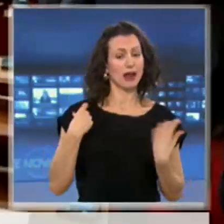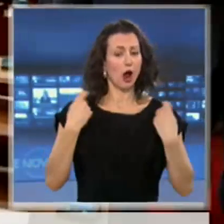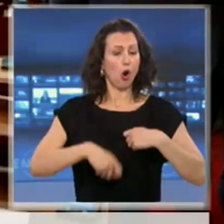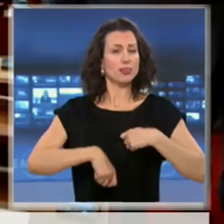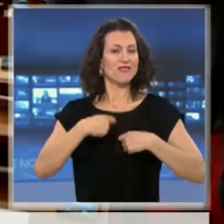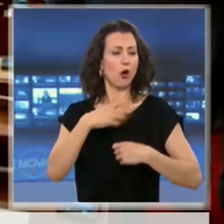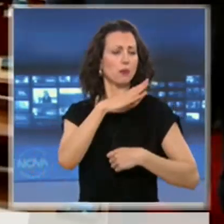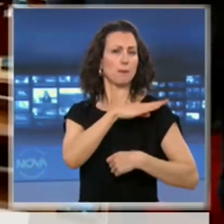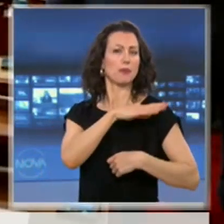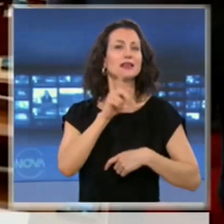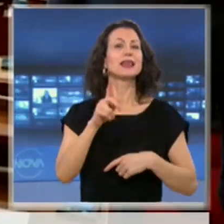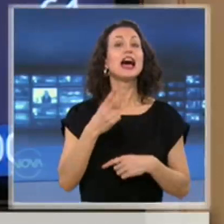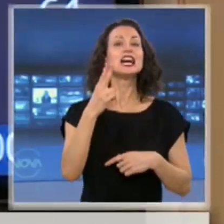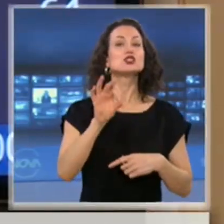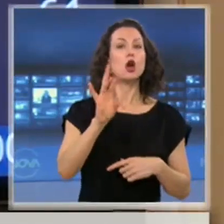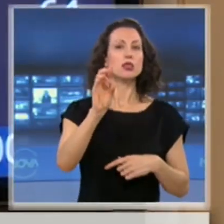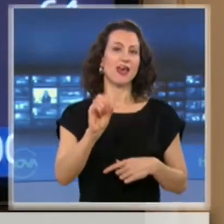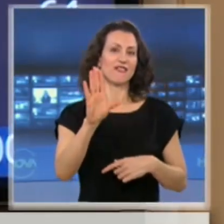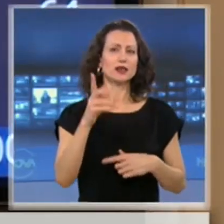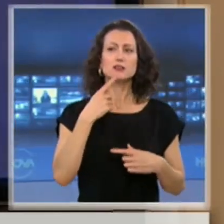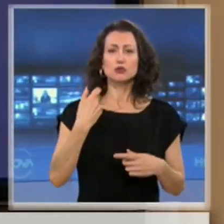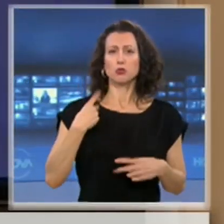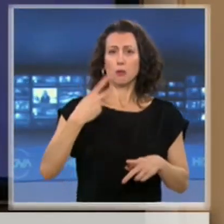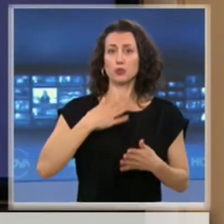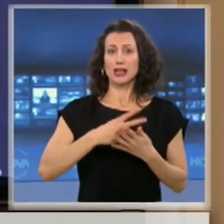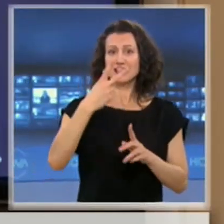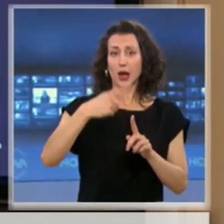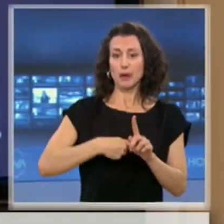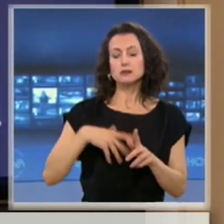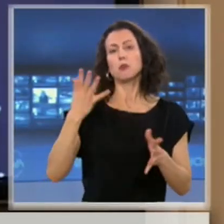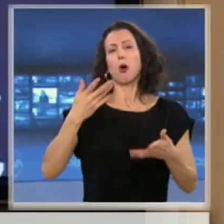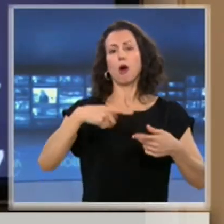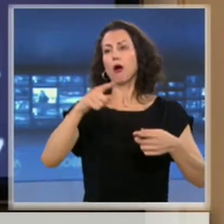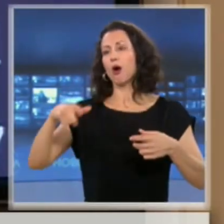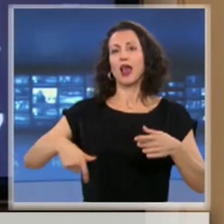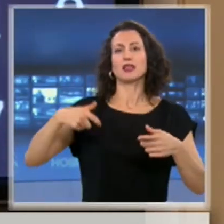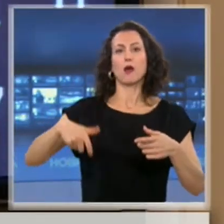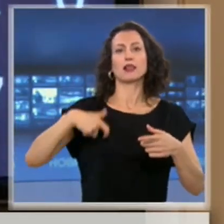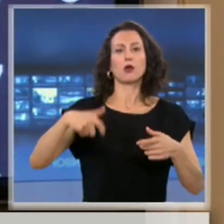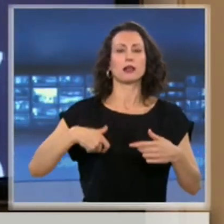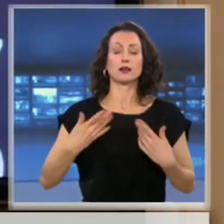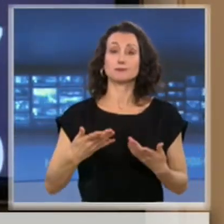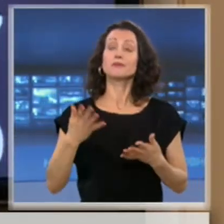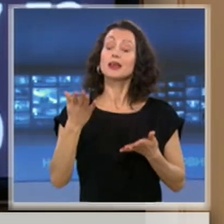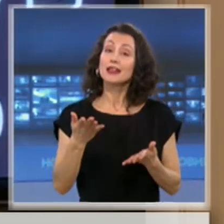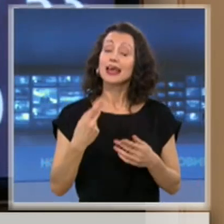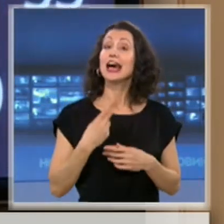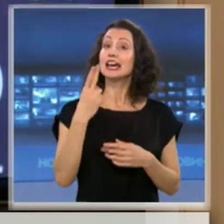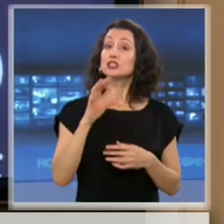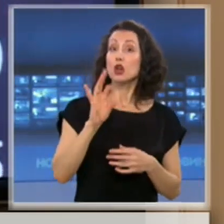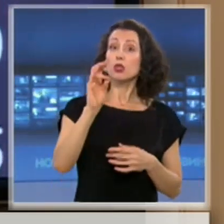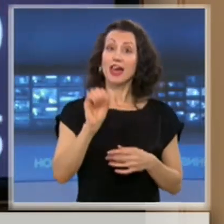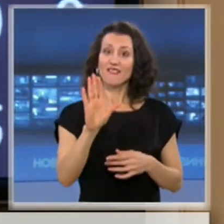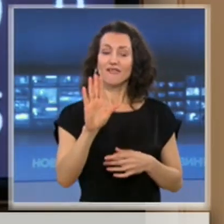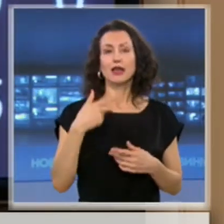Митом много генерали последните два месеца и човек се обърка. Господин Цонев е председател на временната комисия. За